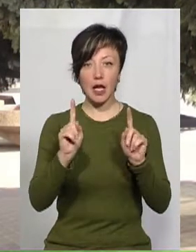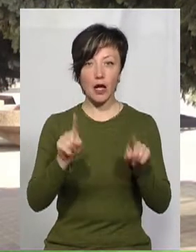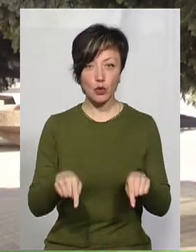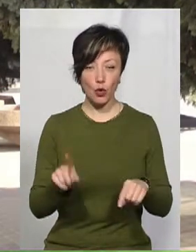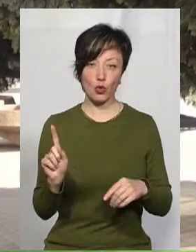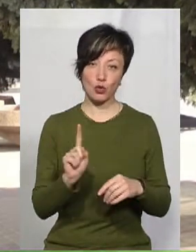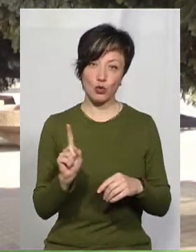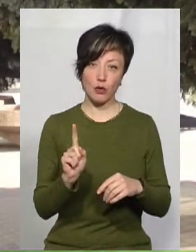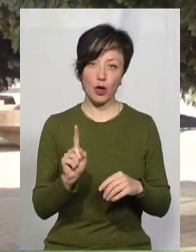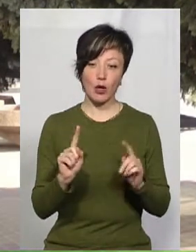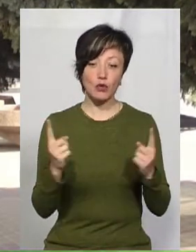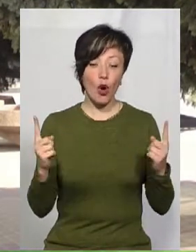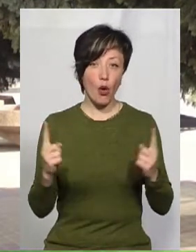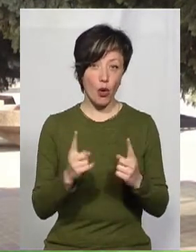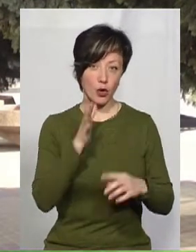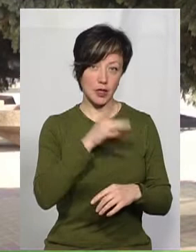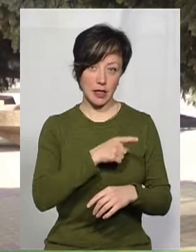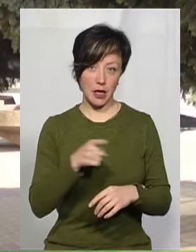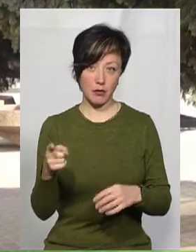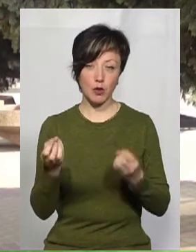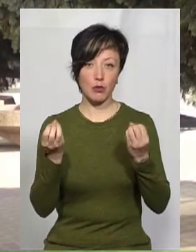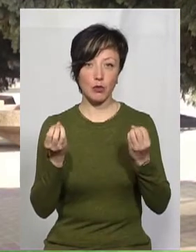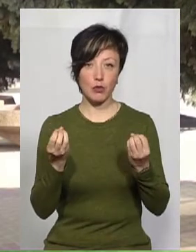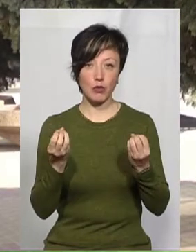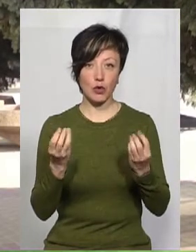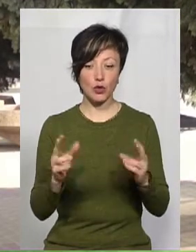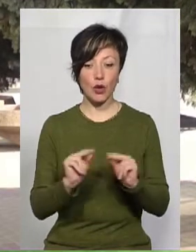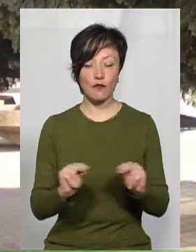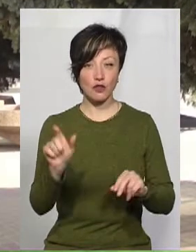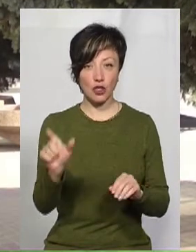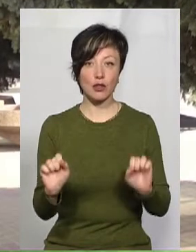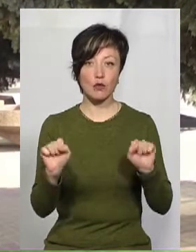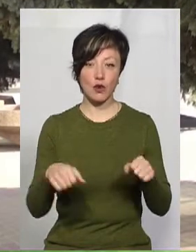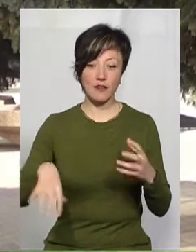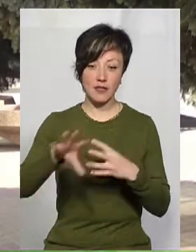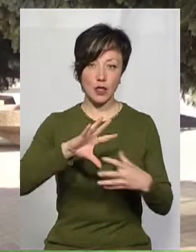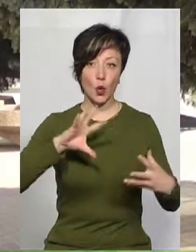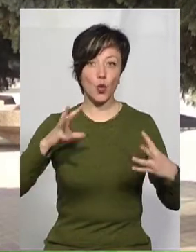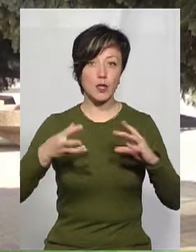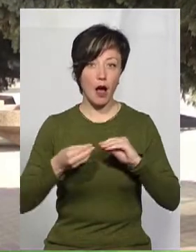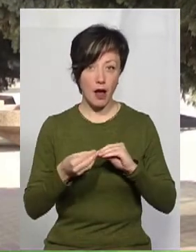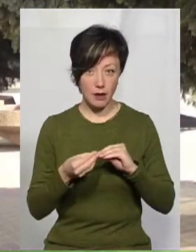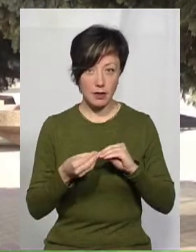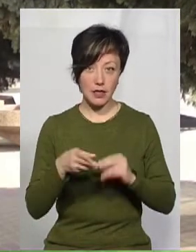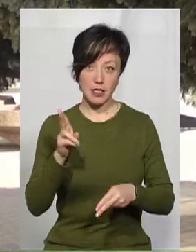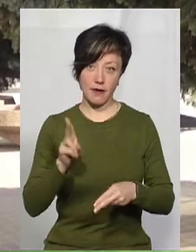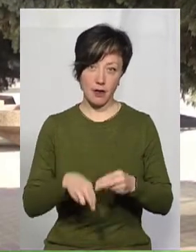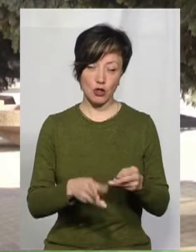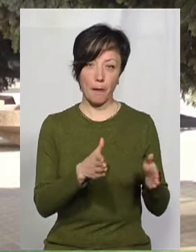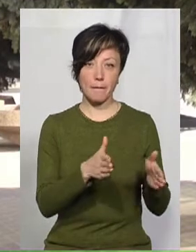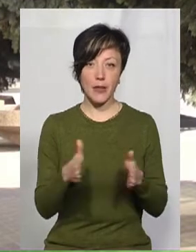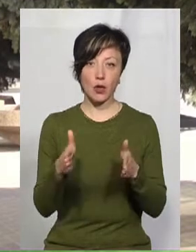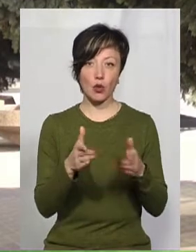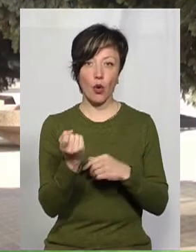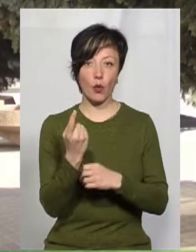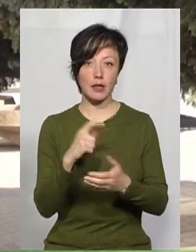у дуже короткі терміни просто учитель зможе потім все це узагальнити і завершити підготовку